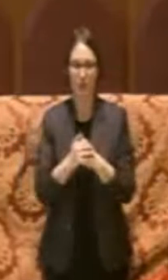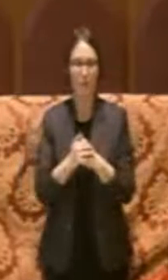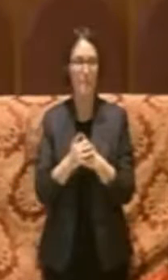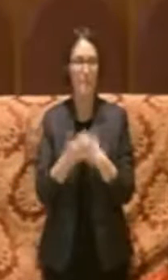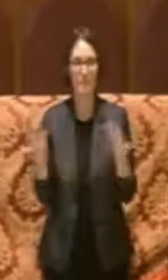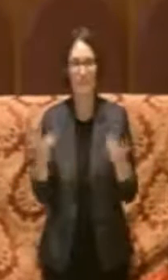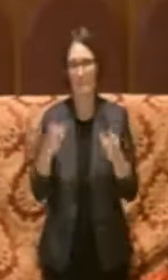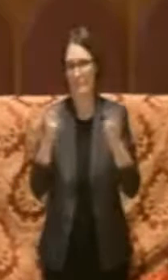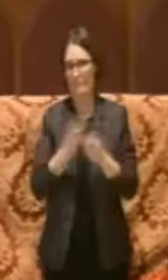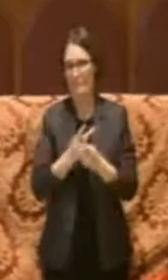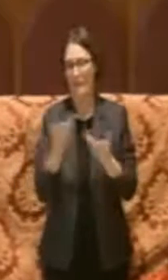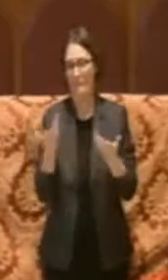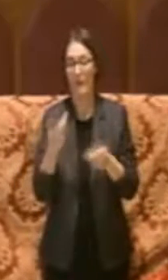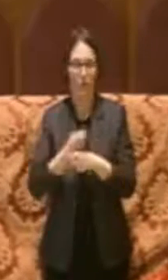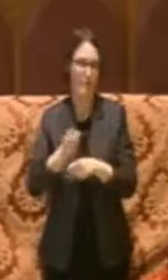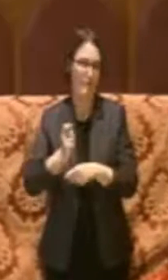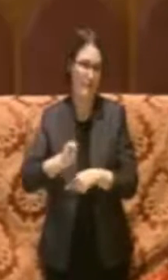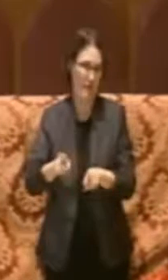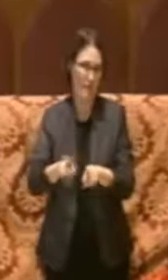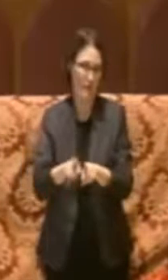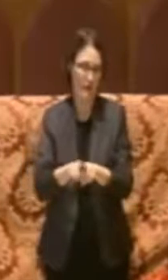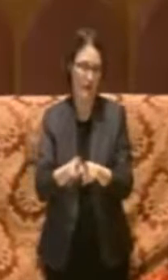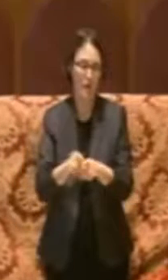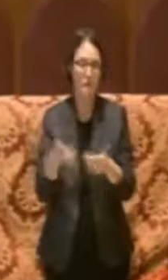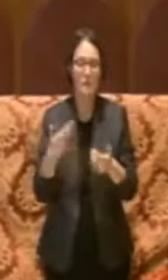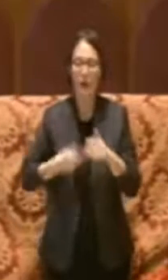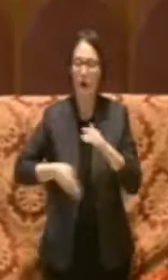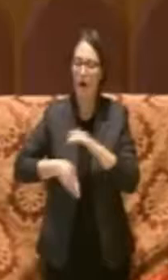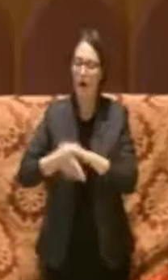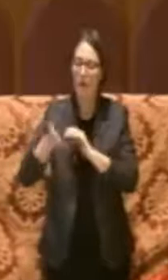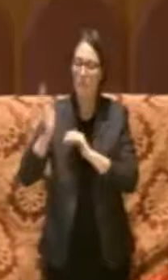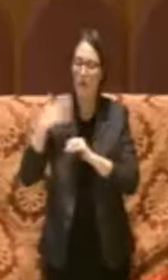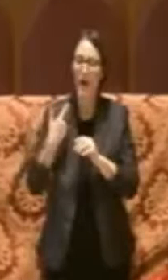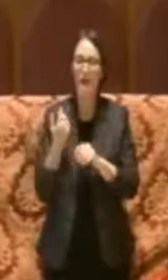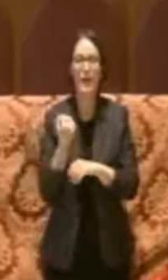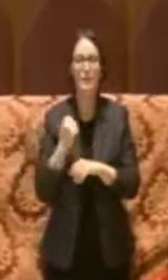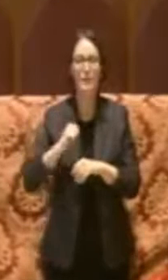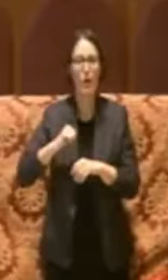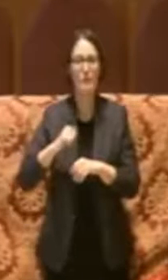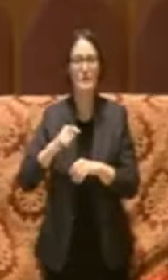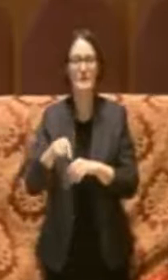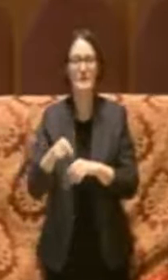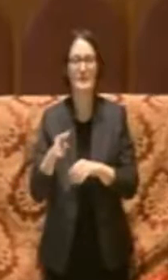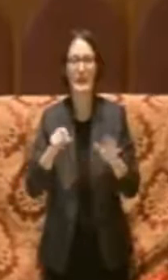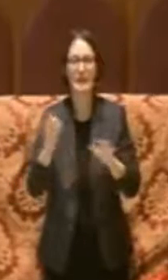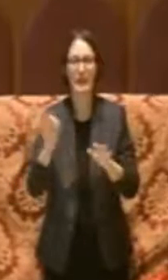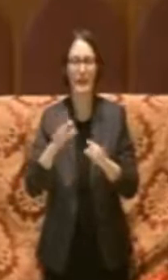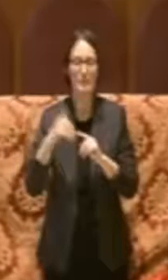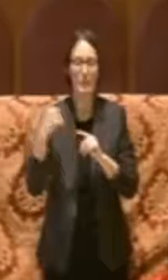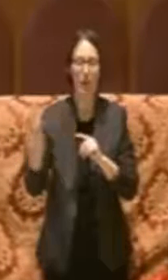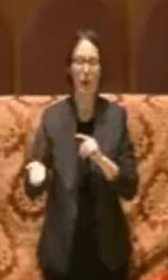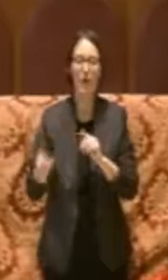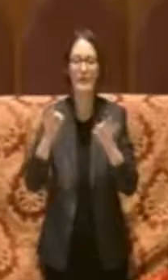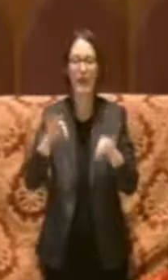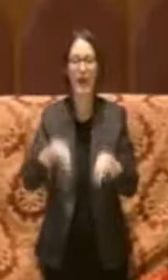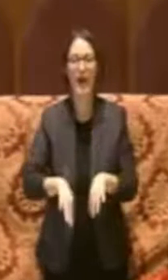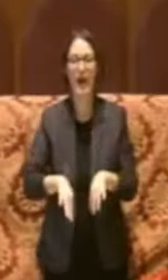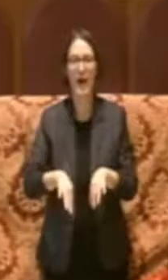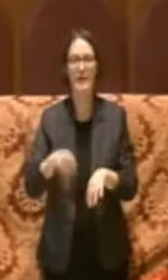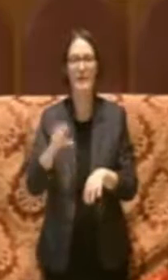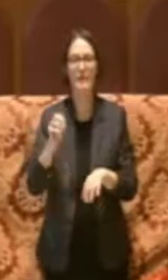Però, appunto, vanno pagati. Quindi siamo arrivati da un'omorosità superiore al 70% o un'omorosità inferiore al